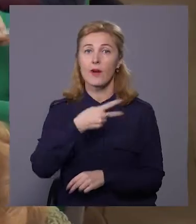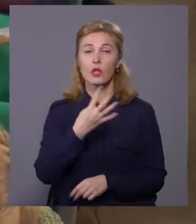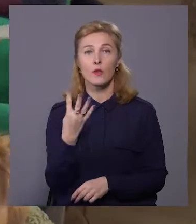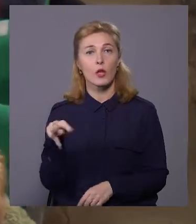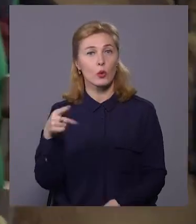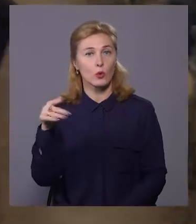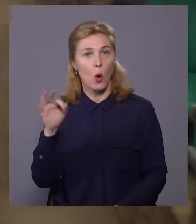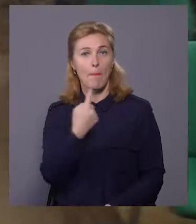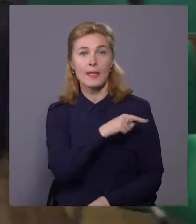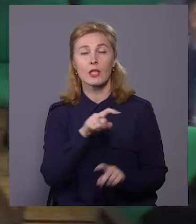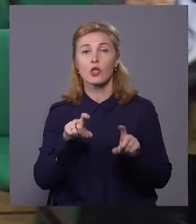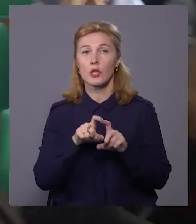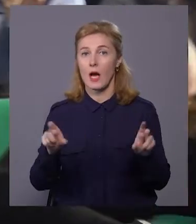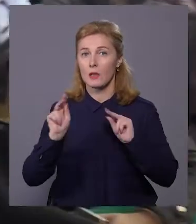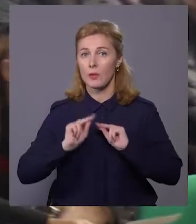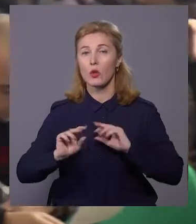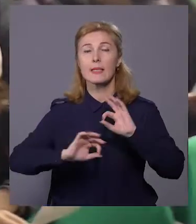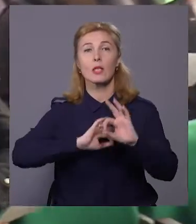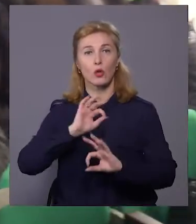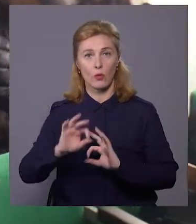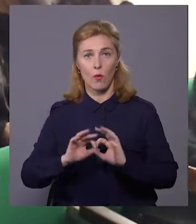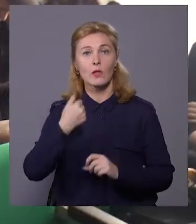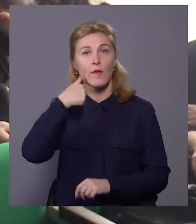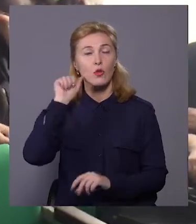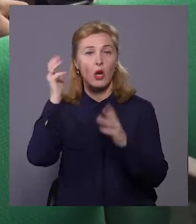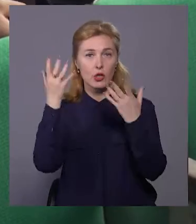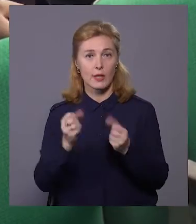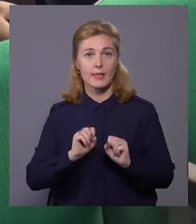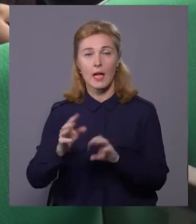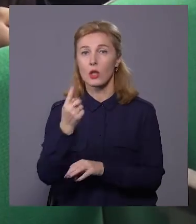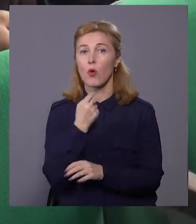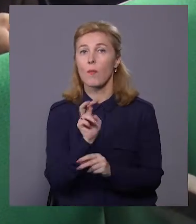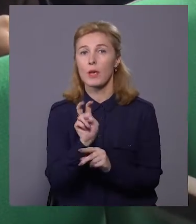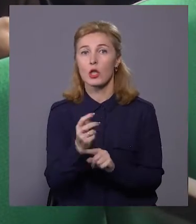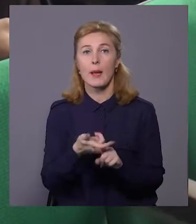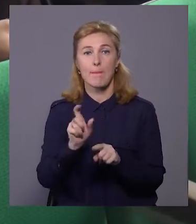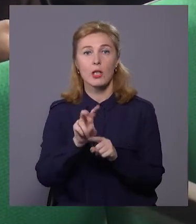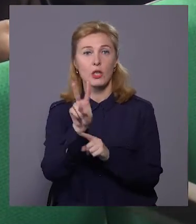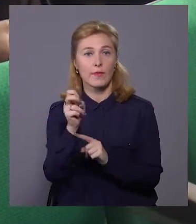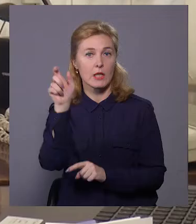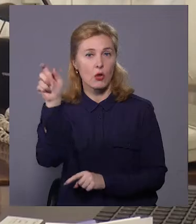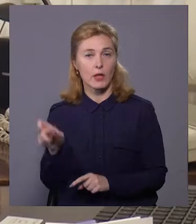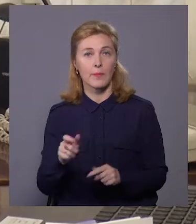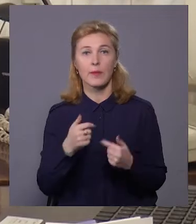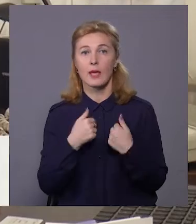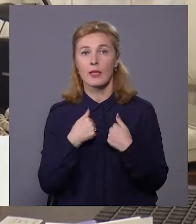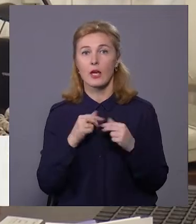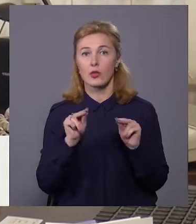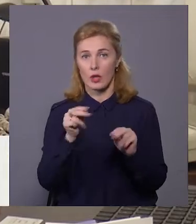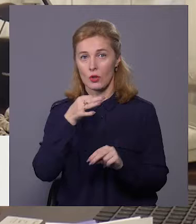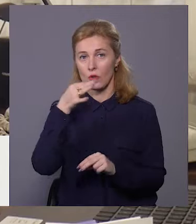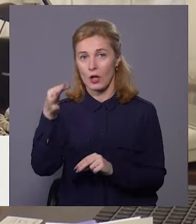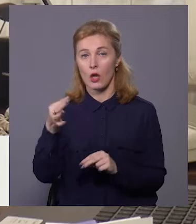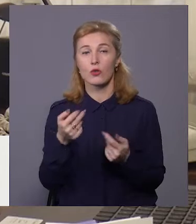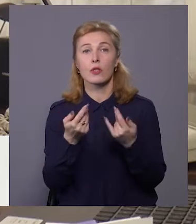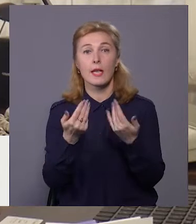лютого медичний залкат працює цілодобово. За вчорашній день здати кров прийшли більше двох сотень людей. Ясно кажу, оскільки я